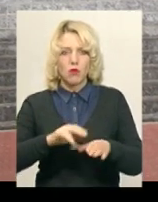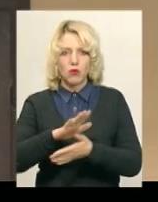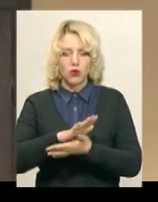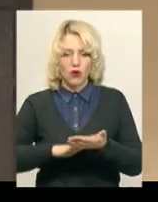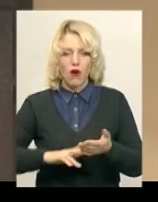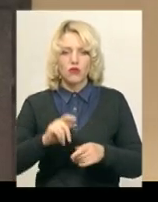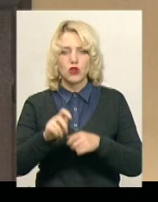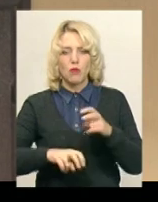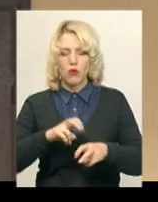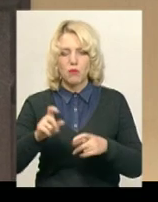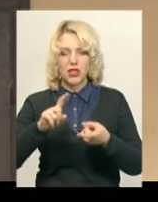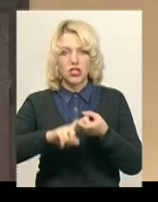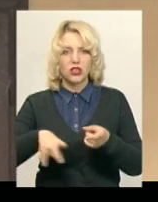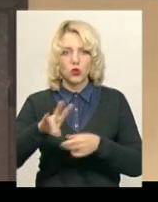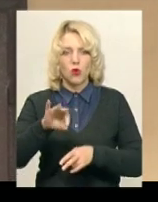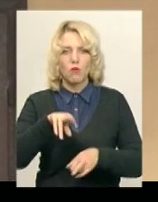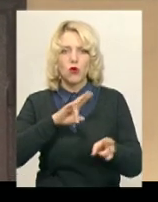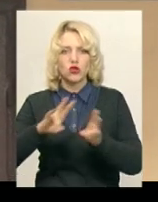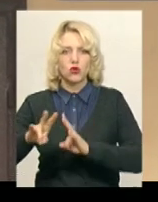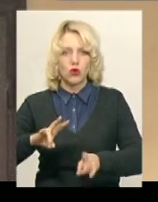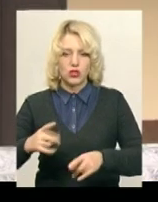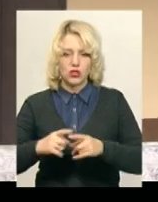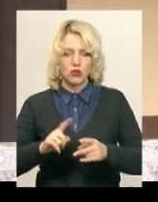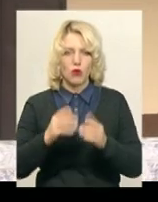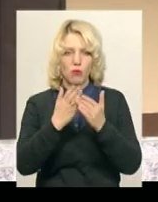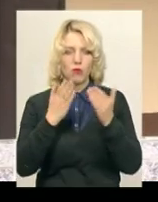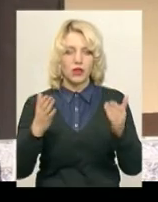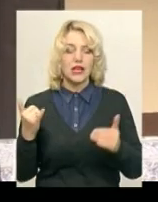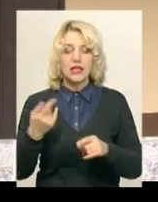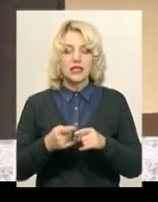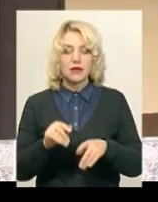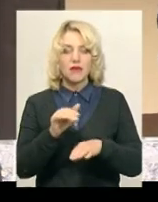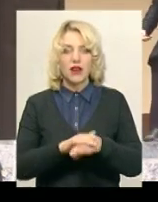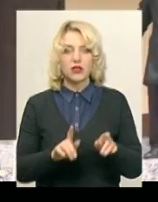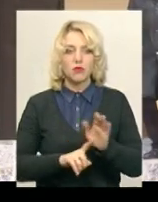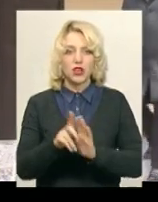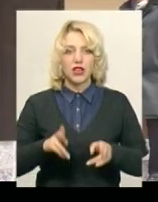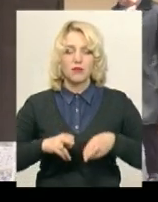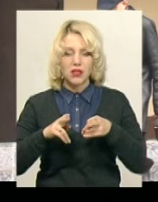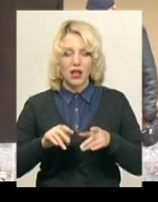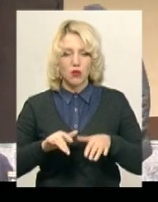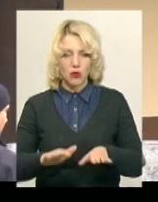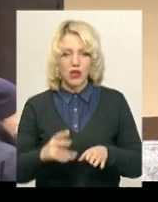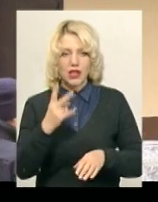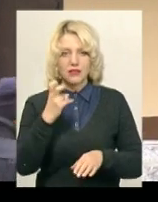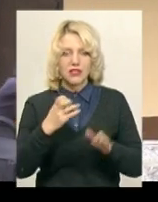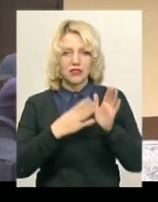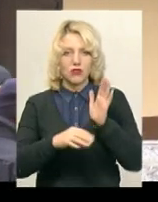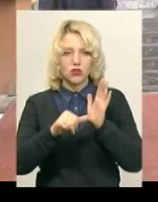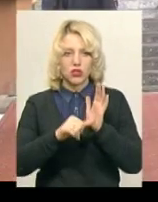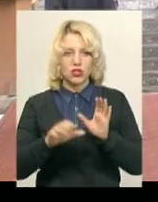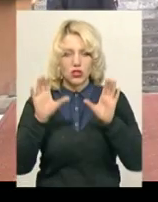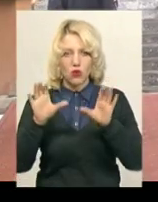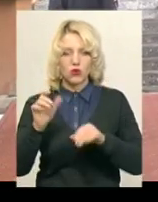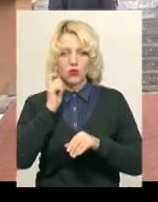пошуки причетних до пошкодження меморіалу. За даним фактом, зкрите кримінальне провадження за частиною 2 статті 296 Кримінального кодексу